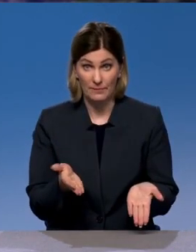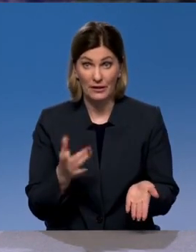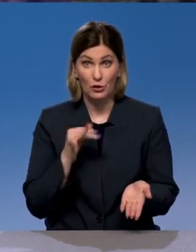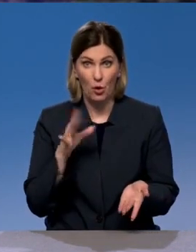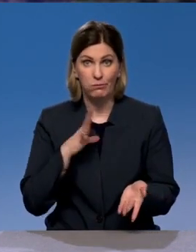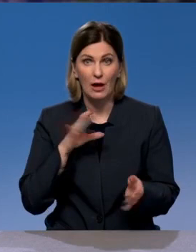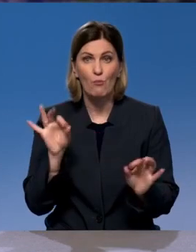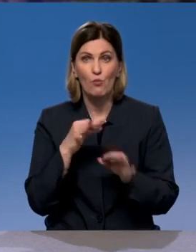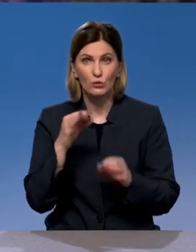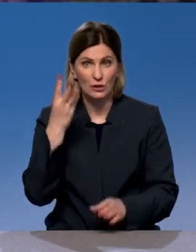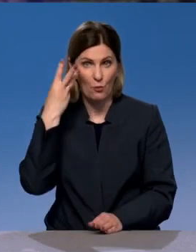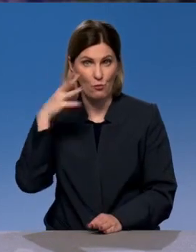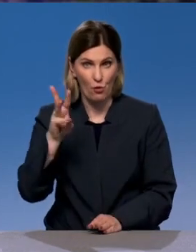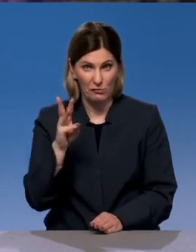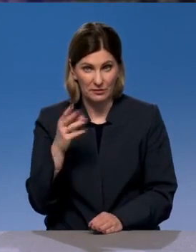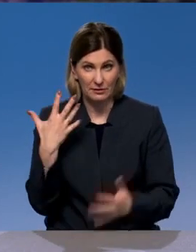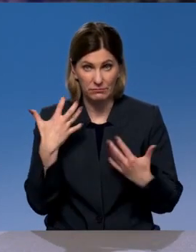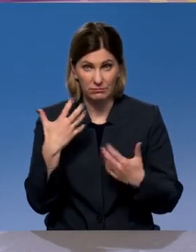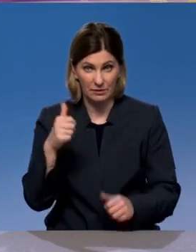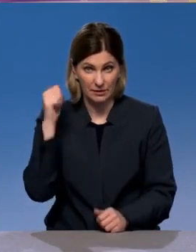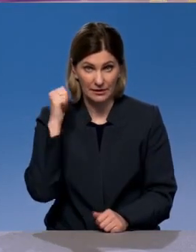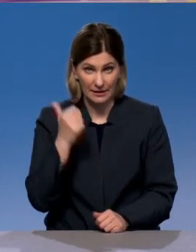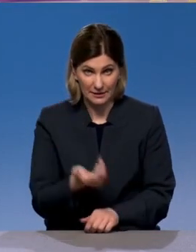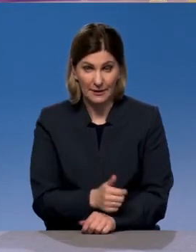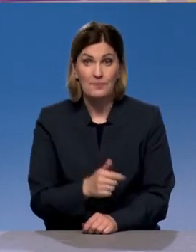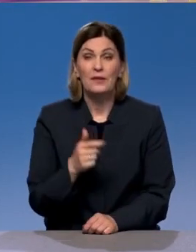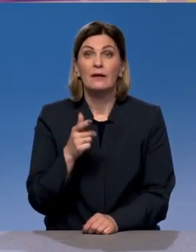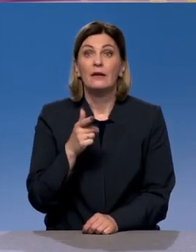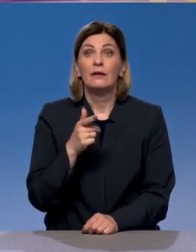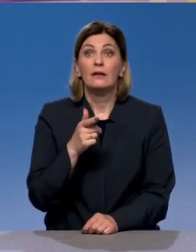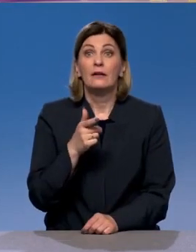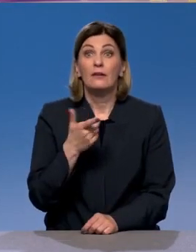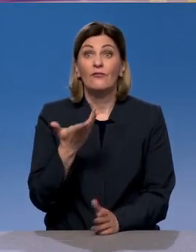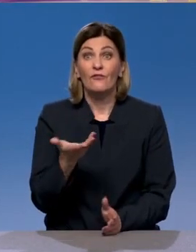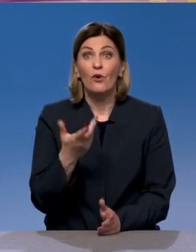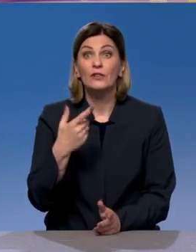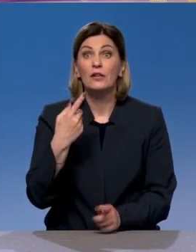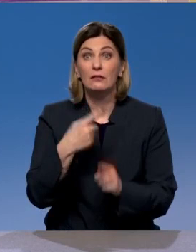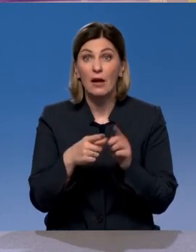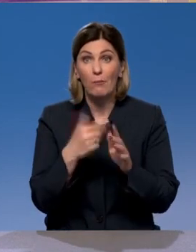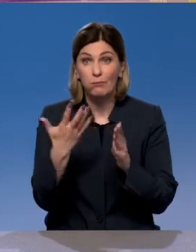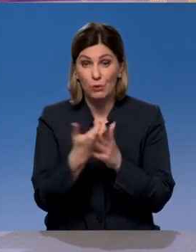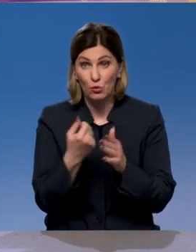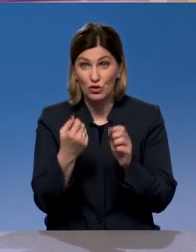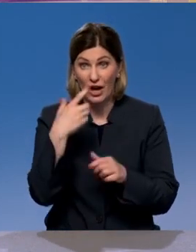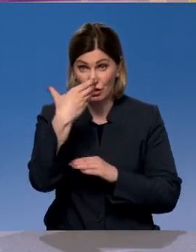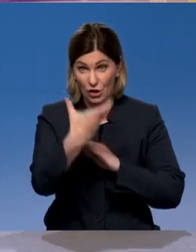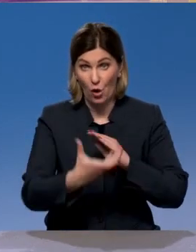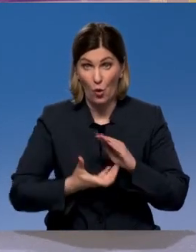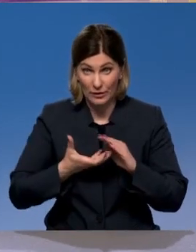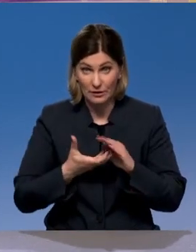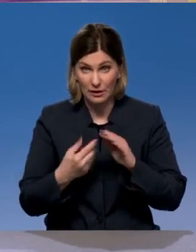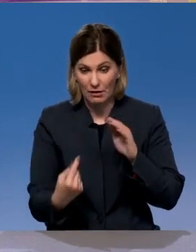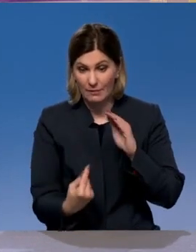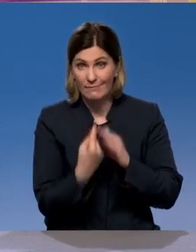Вот, вместо запасного колеса. Она не помогла вам на плохой дороге. Вот, да. Ну, как бы, штырь влез через корд